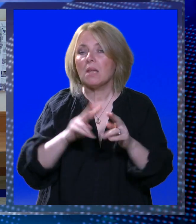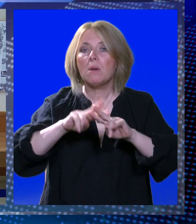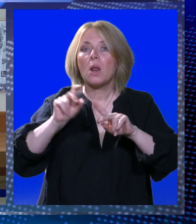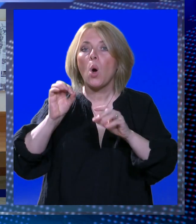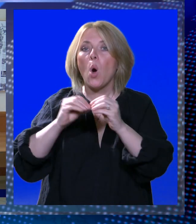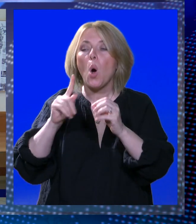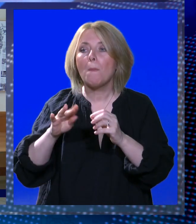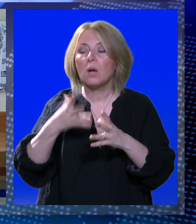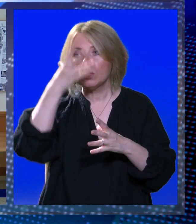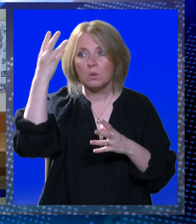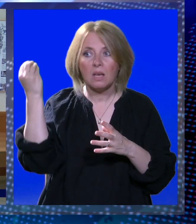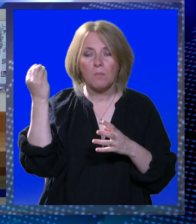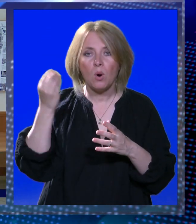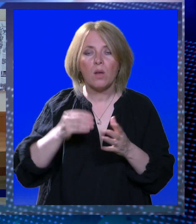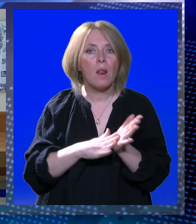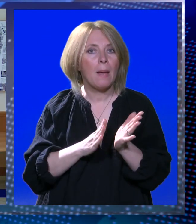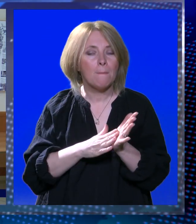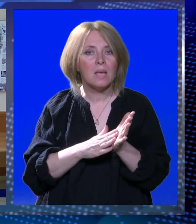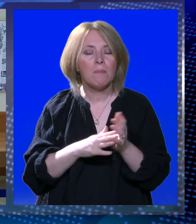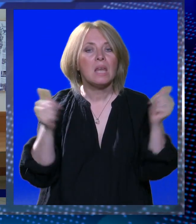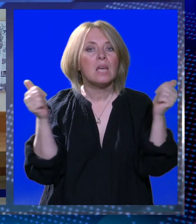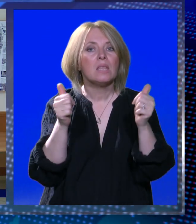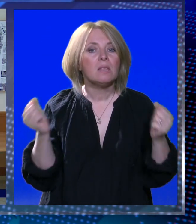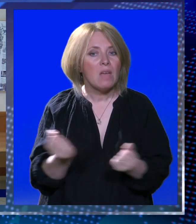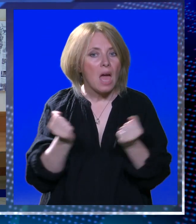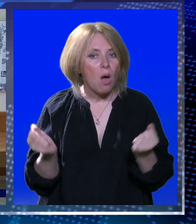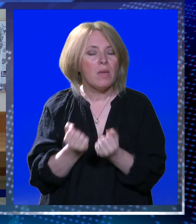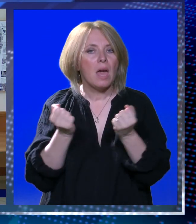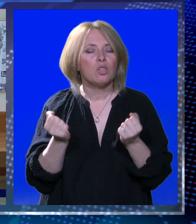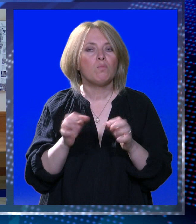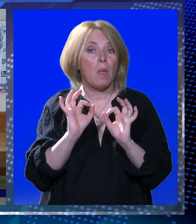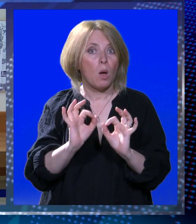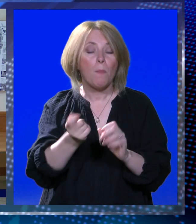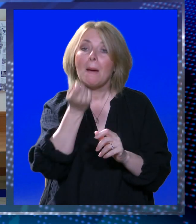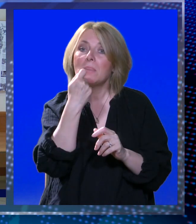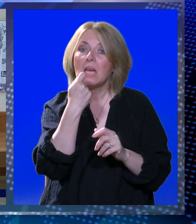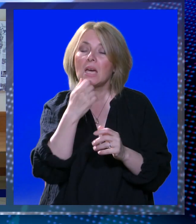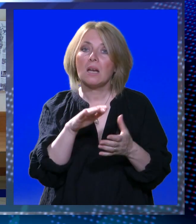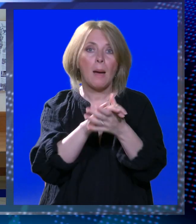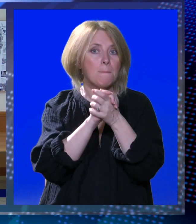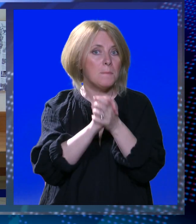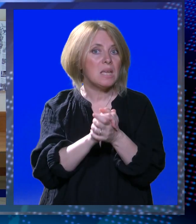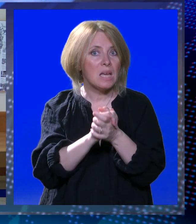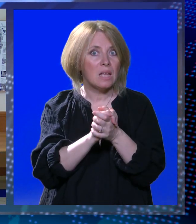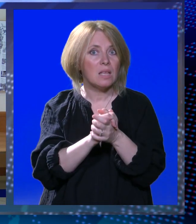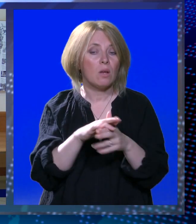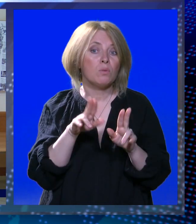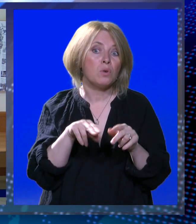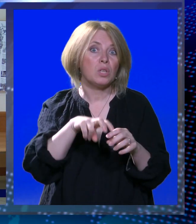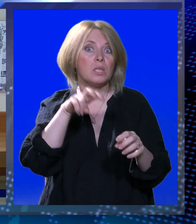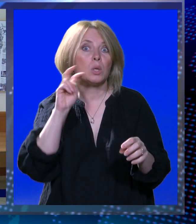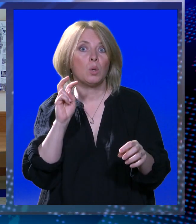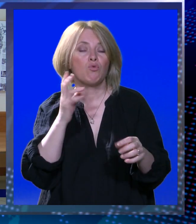hobi koje smo možda zaboravili, kao što je tjelovježba, kao što je dobra prehrana, kao što su prijatelji koje smo možda